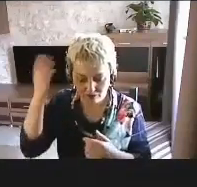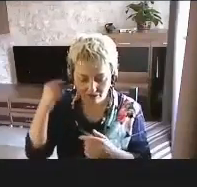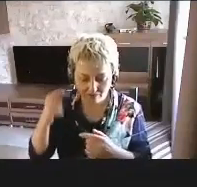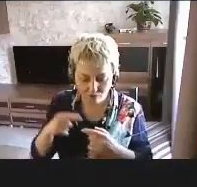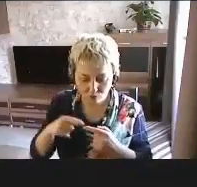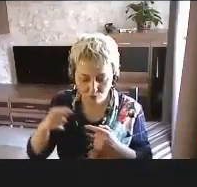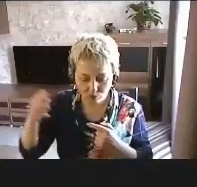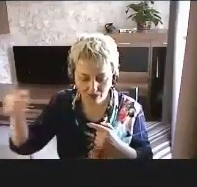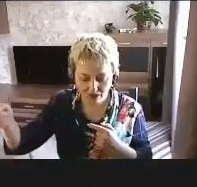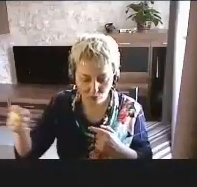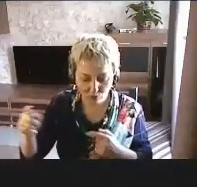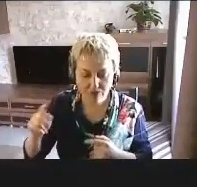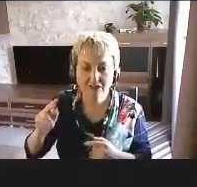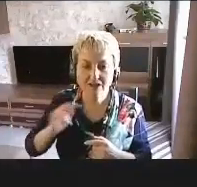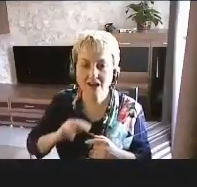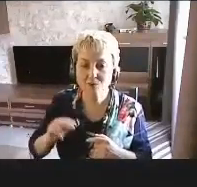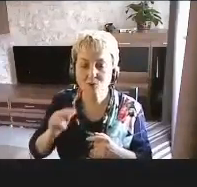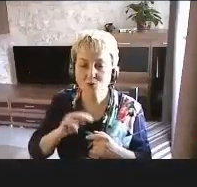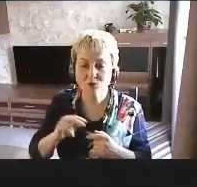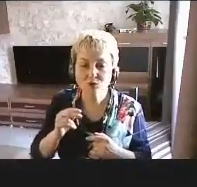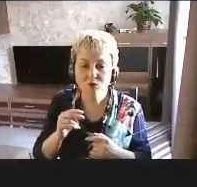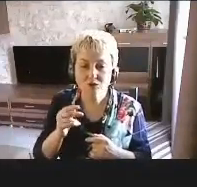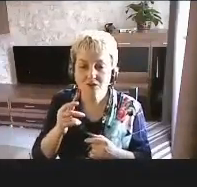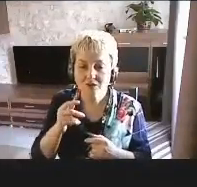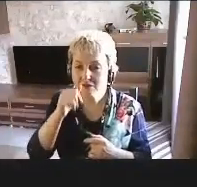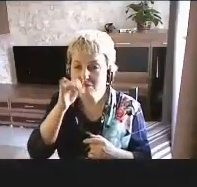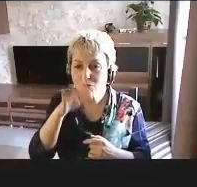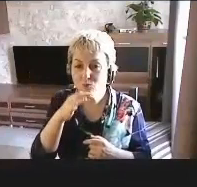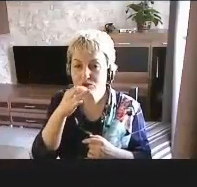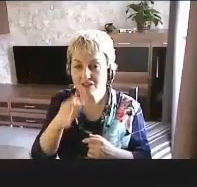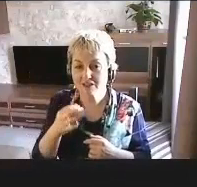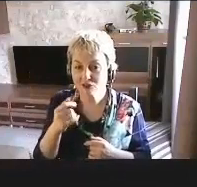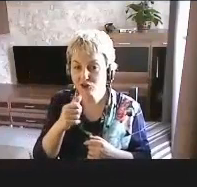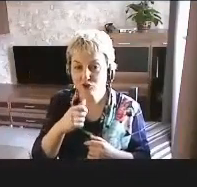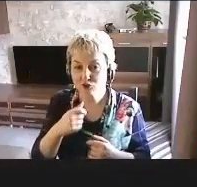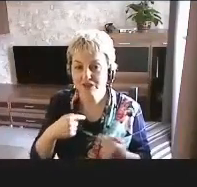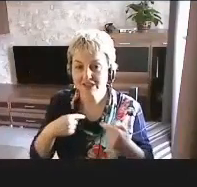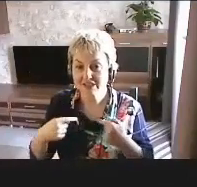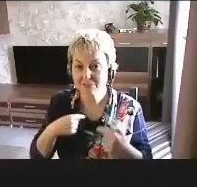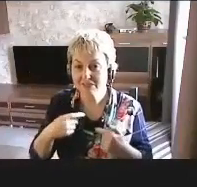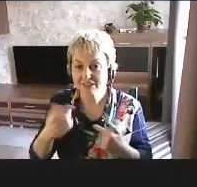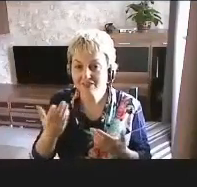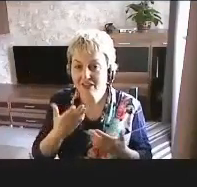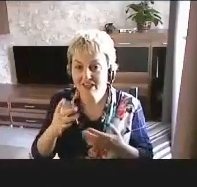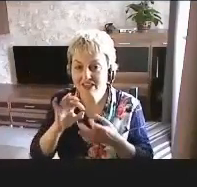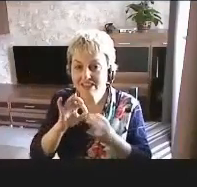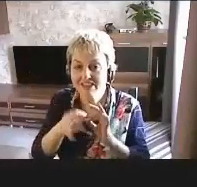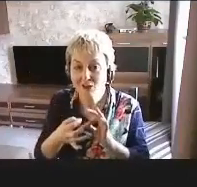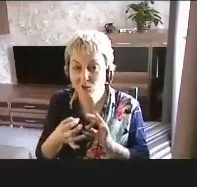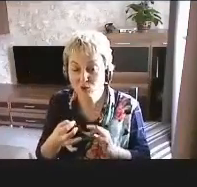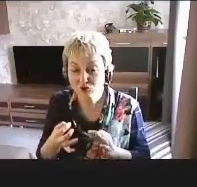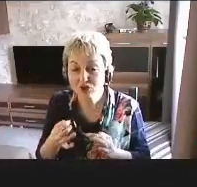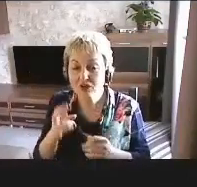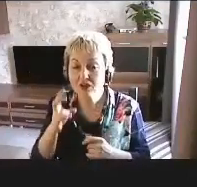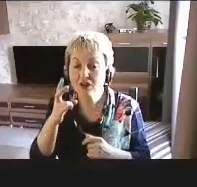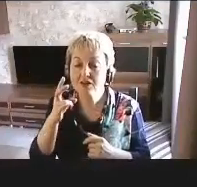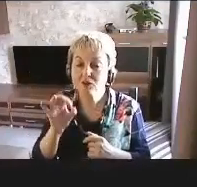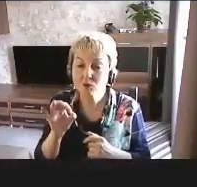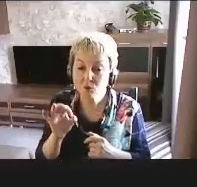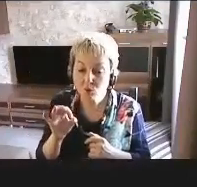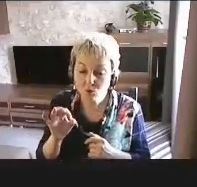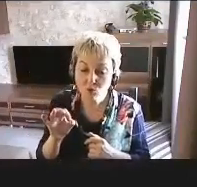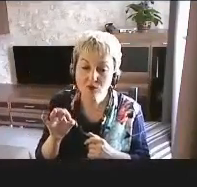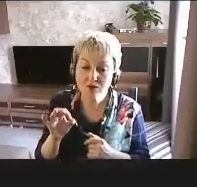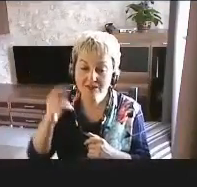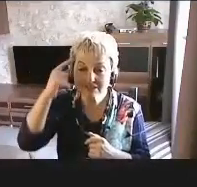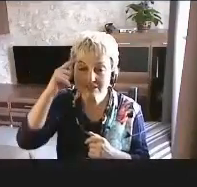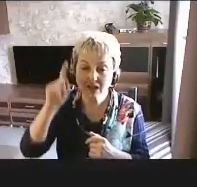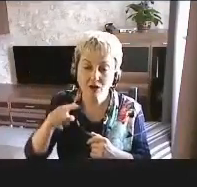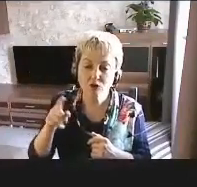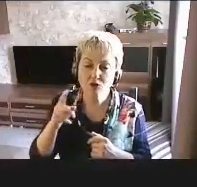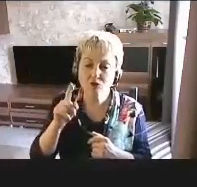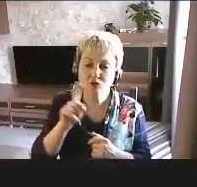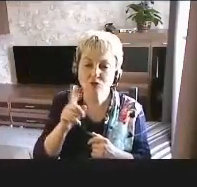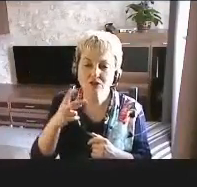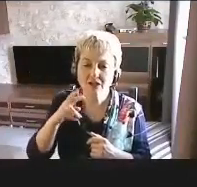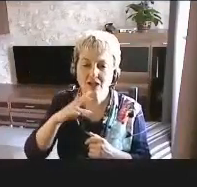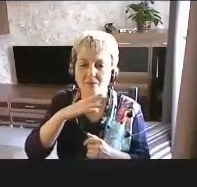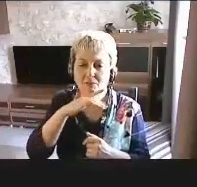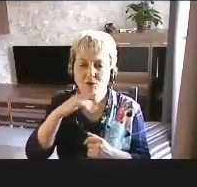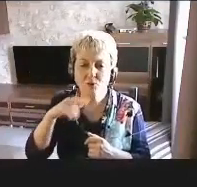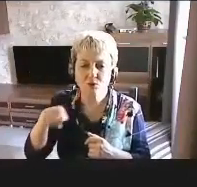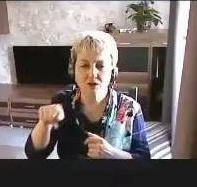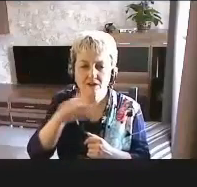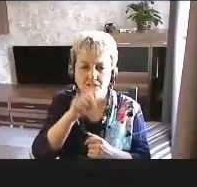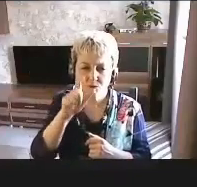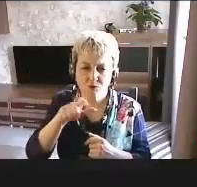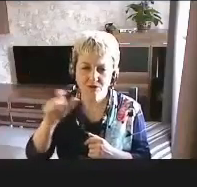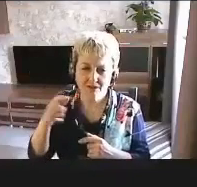не могу сказать, что испытываю сейчас какие-то сложности. Но знаю, что для многих людей это